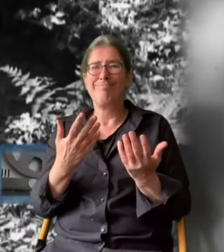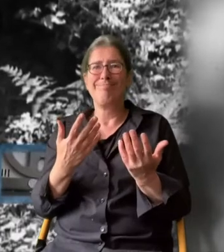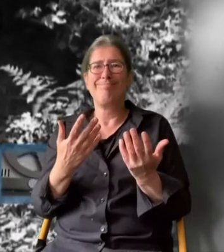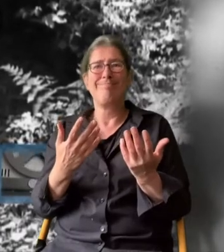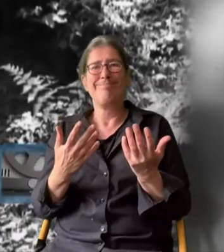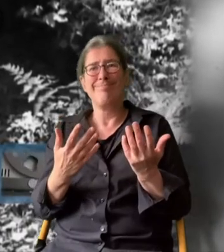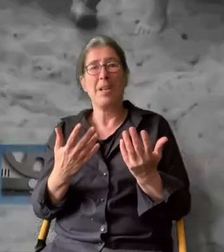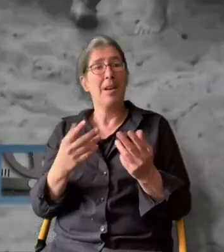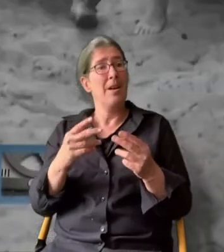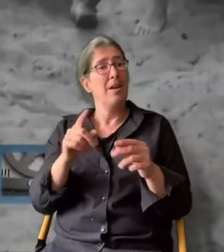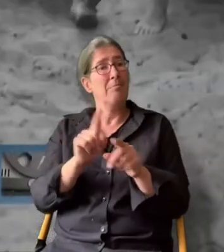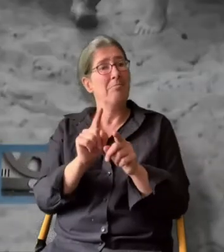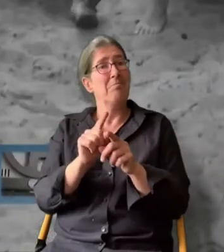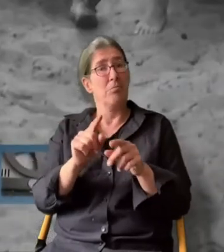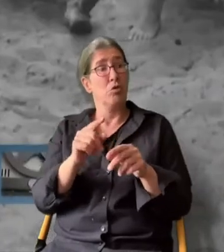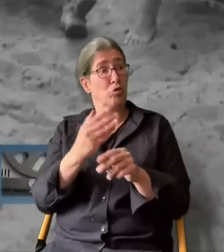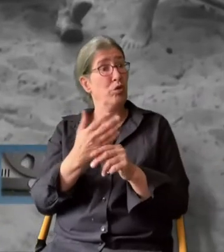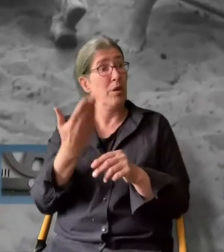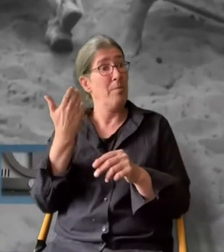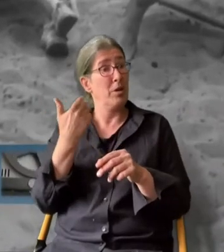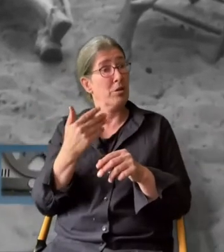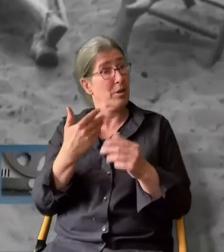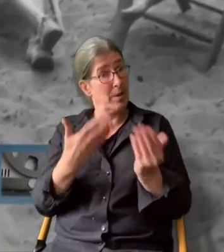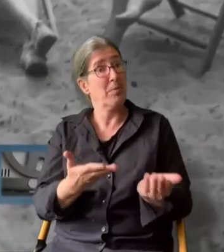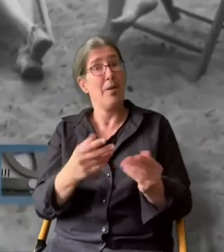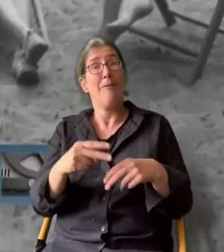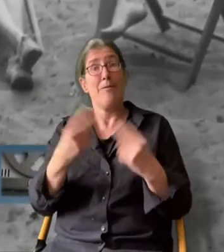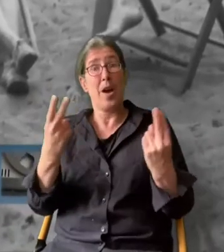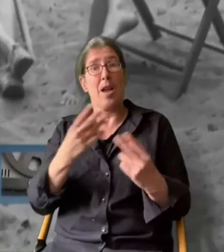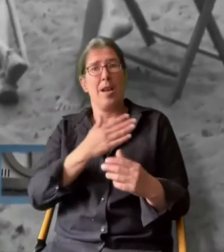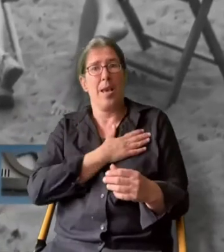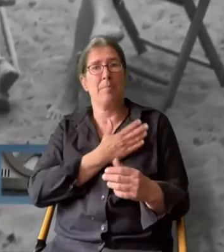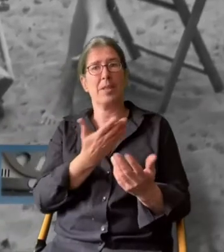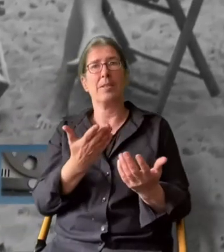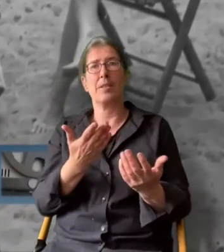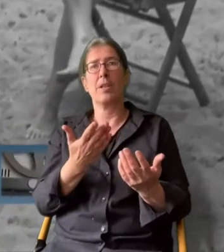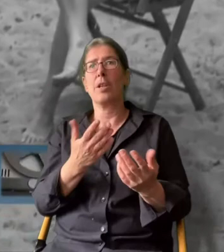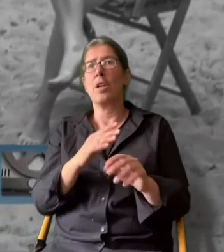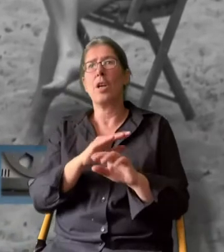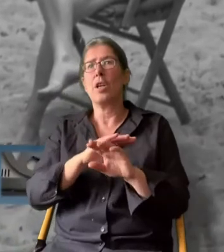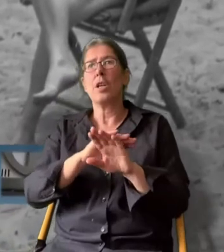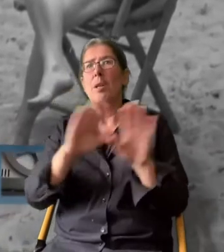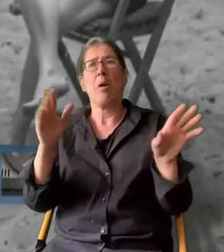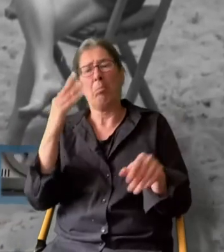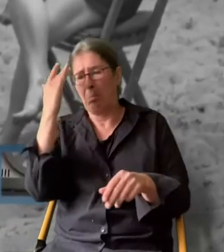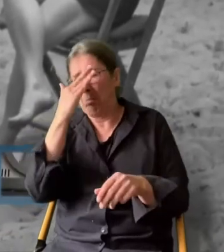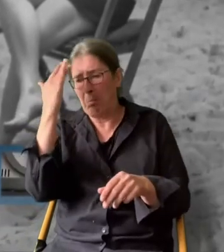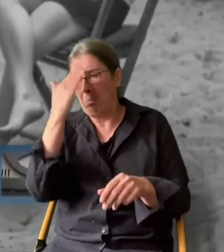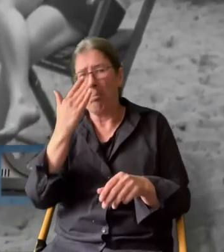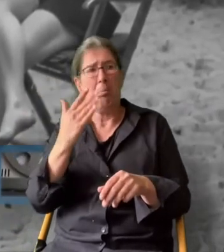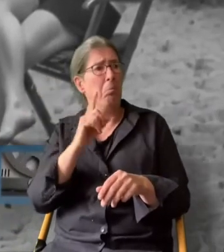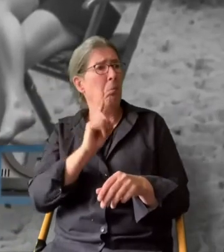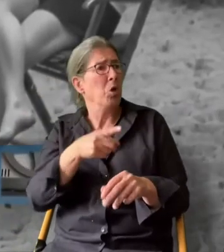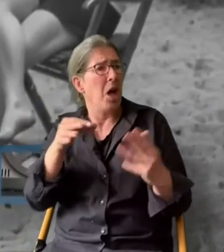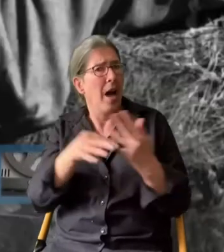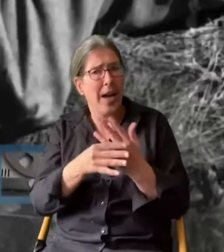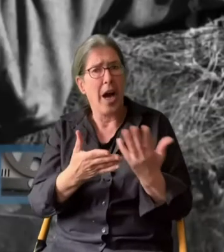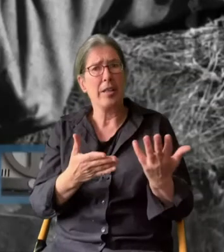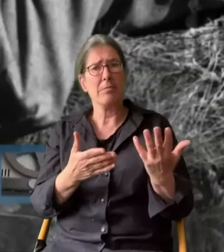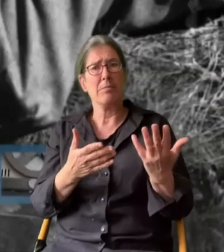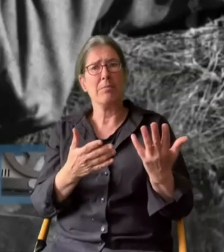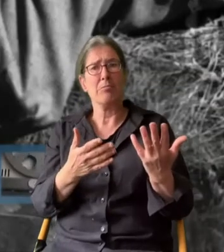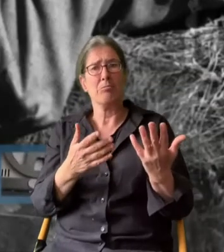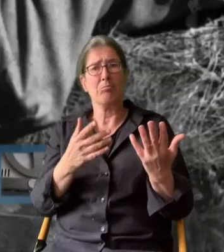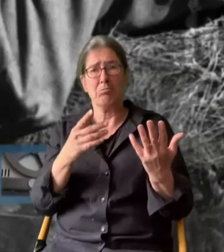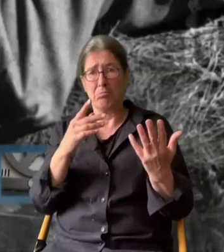sagen, dass es so etwas wie freie Liebe eigentlich gab. Es hat nie jemand darüber nachgedacht, dass man